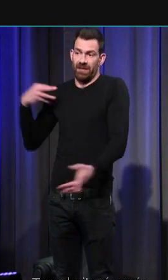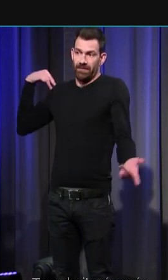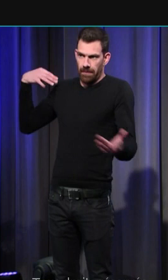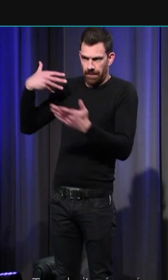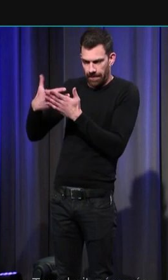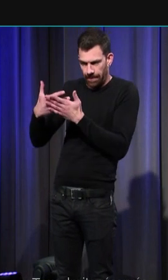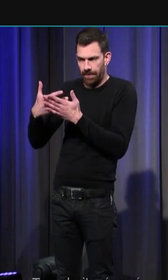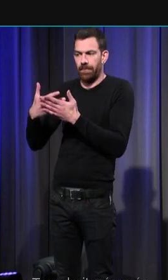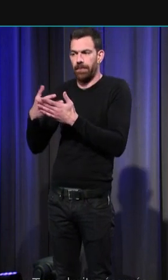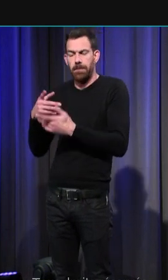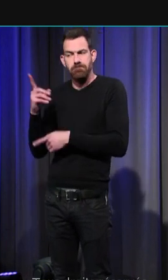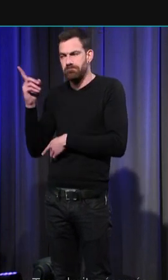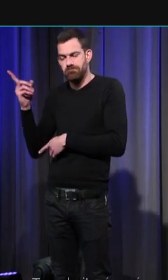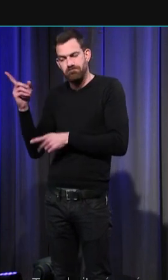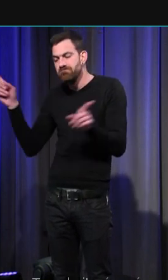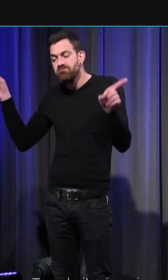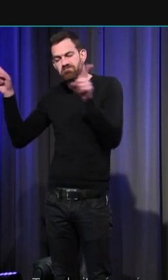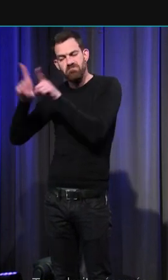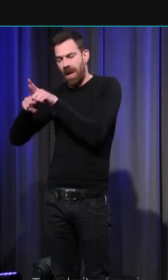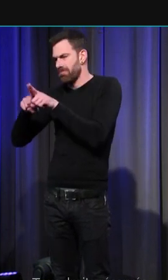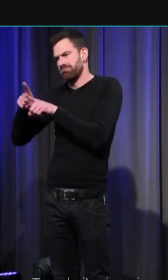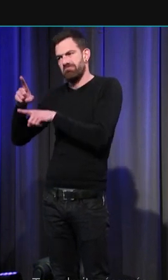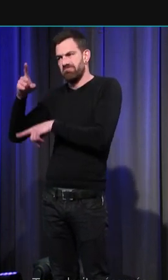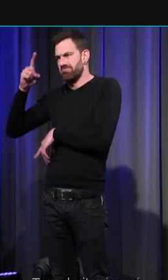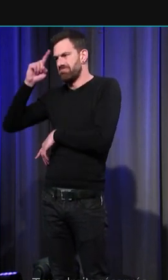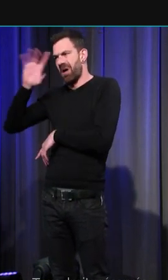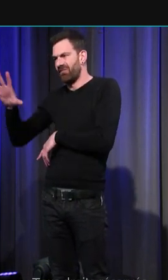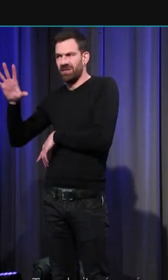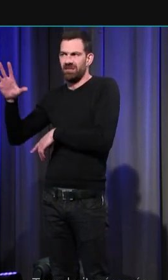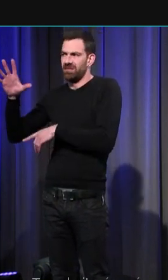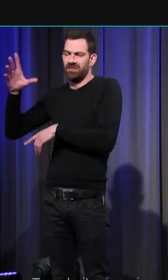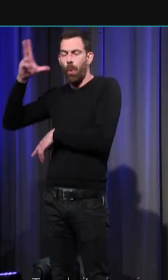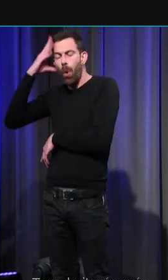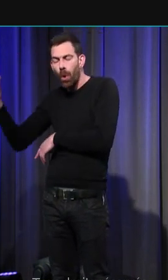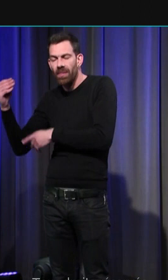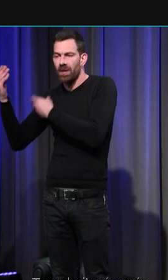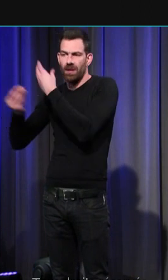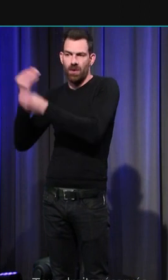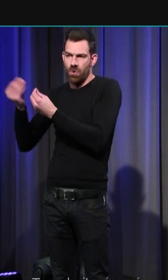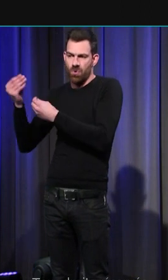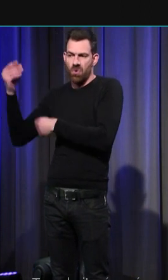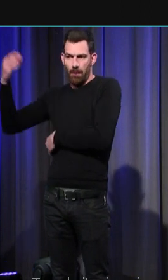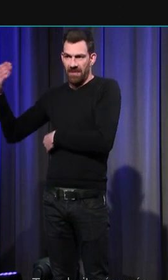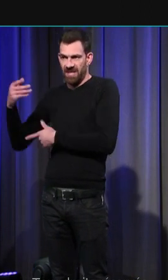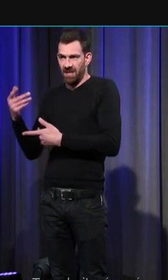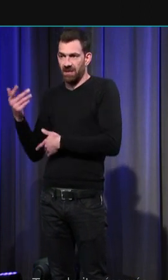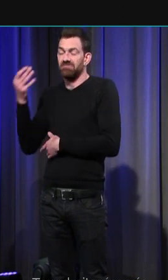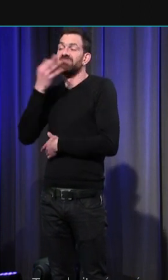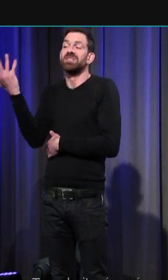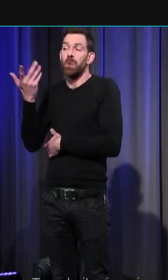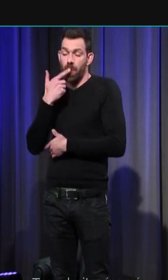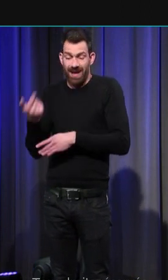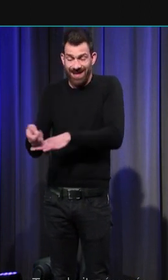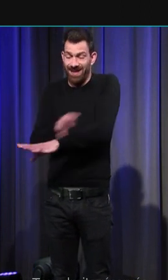finalement, les mêmes convictions encore que Johan Huitzinga. Les émotions, dit-il, renvoient aux profondeurs de l'humanité,